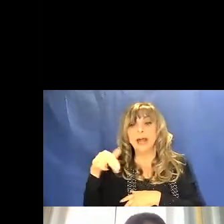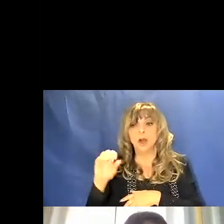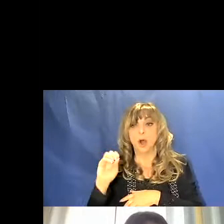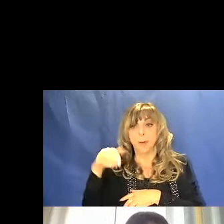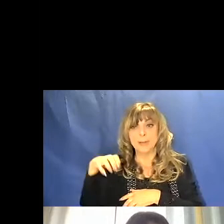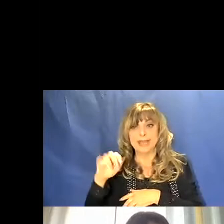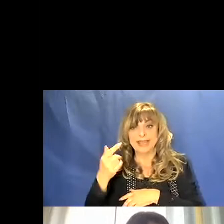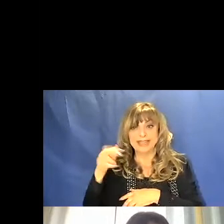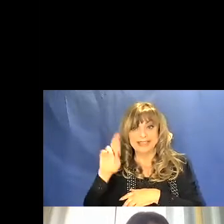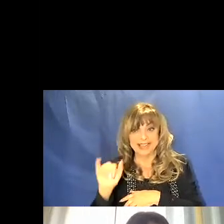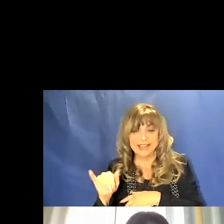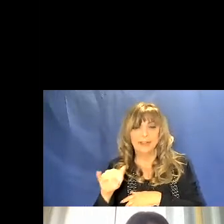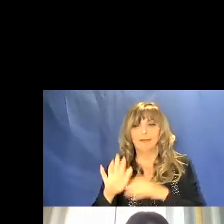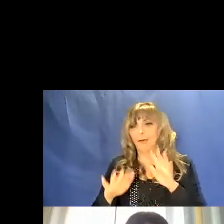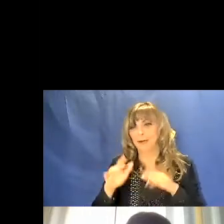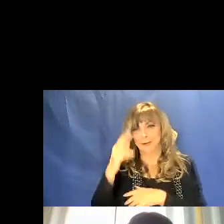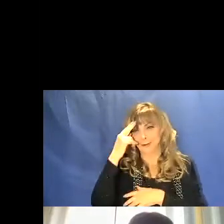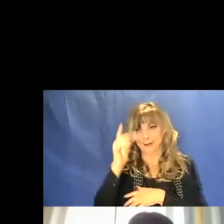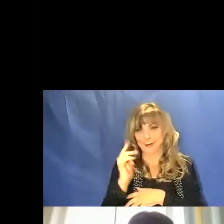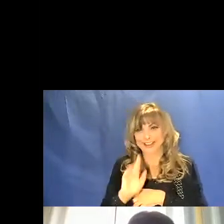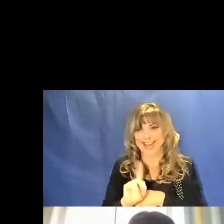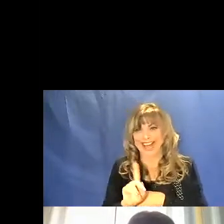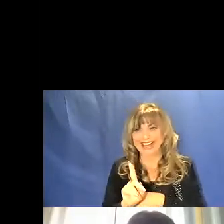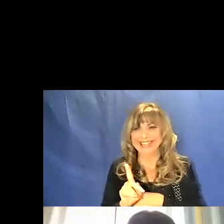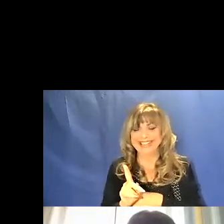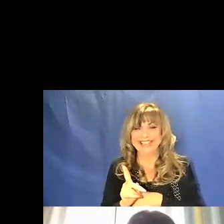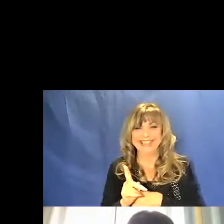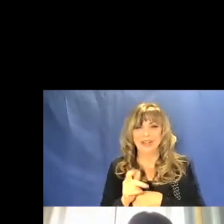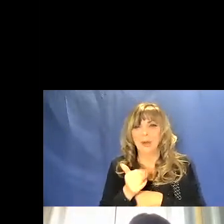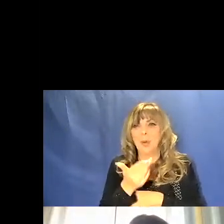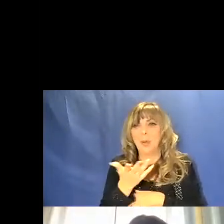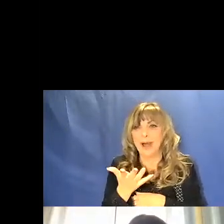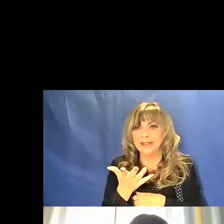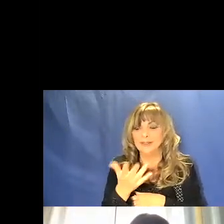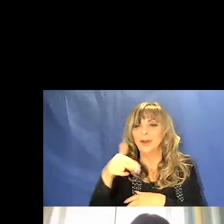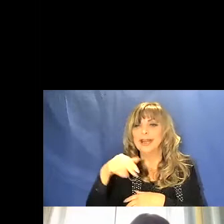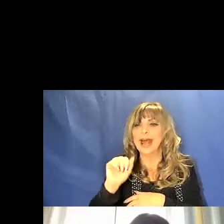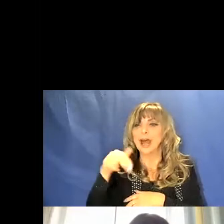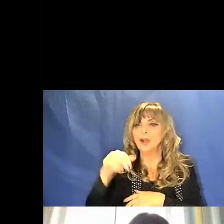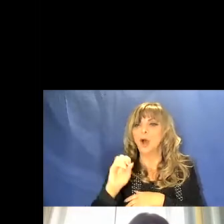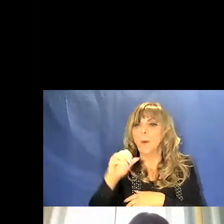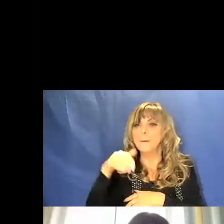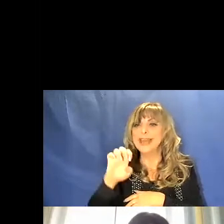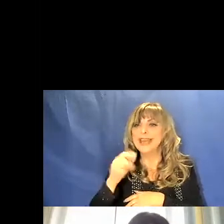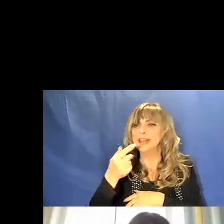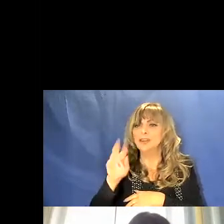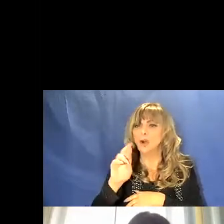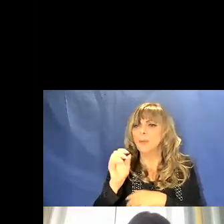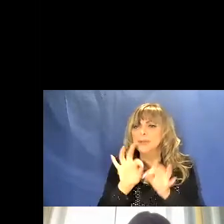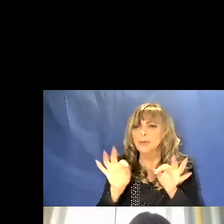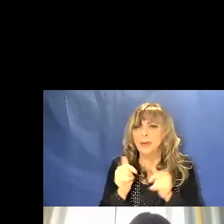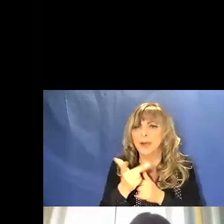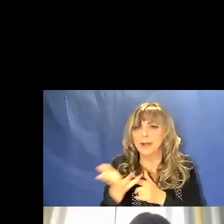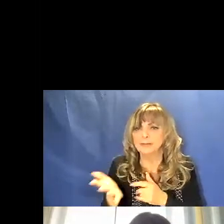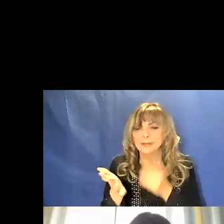Ecco, ora forse non vi ricordate quanto è un nanometro. Per avere un'idea